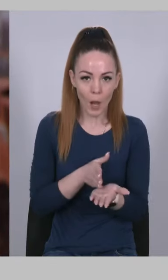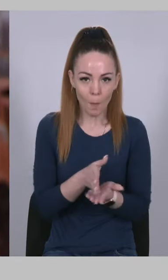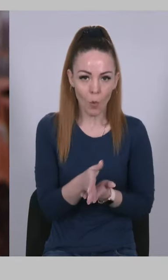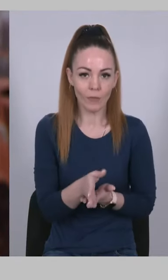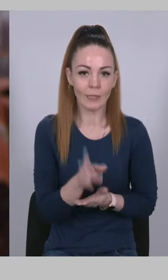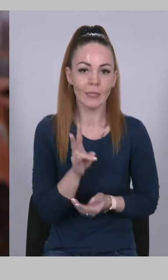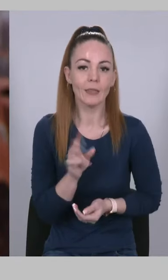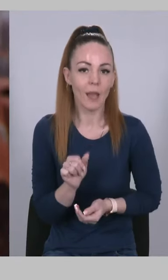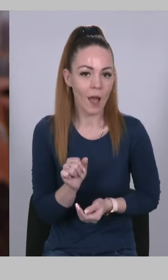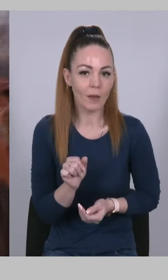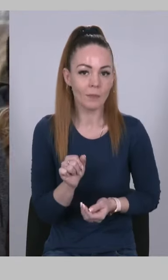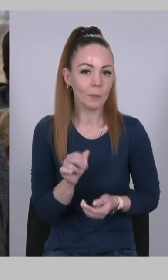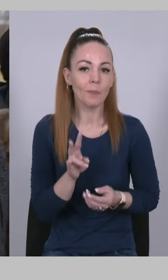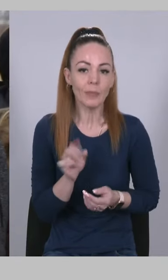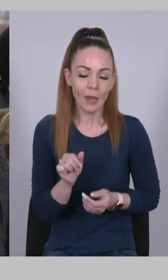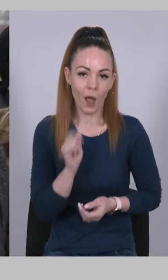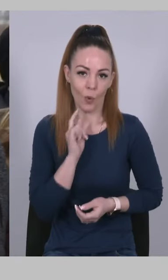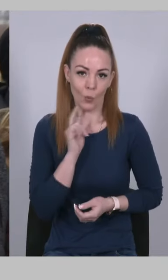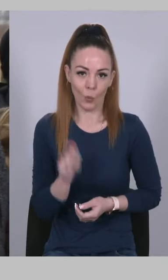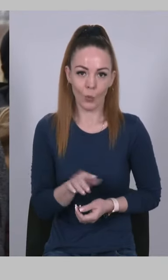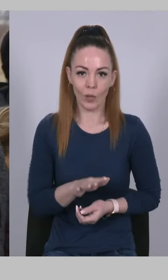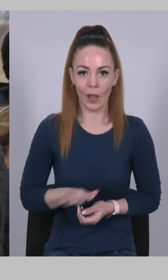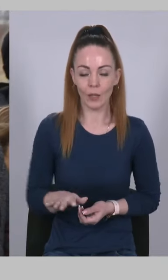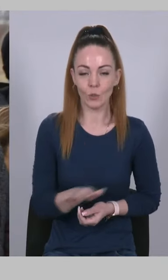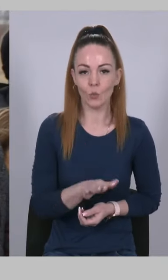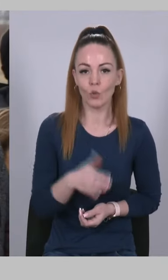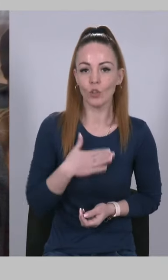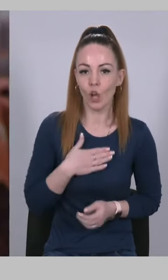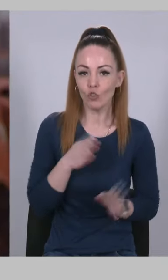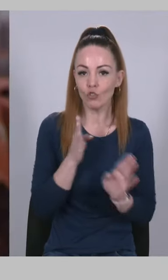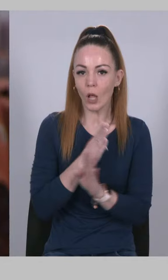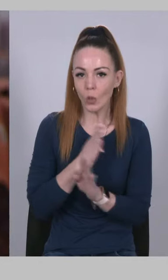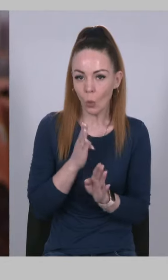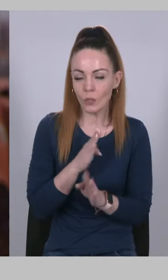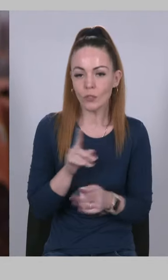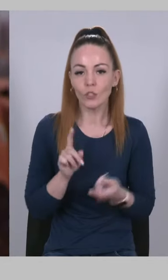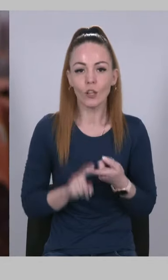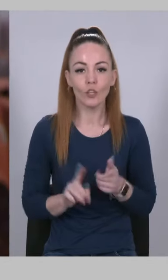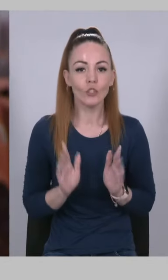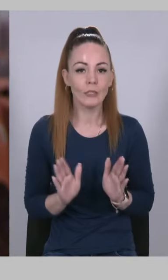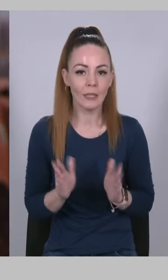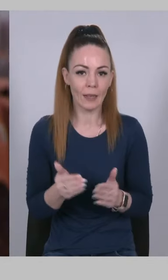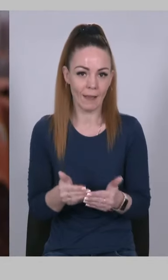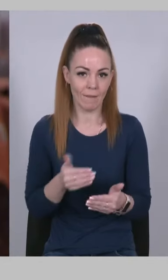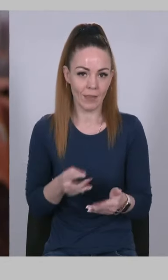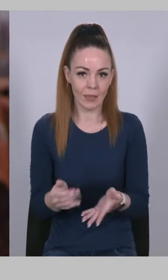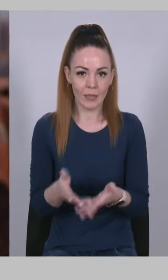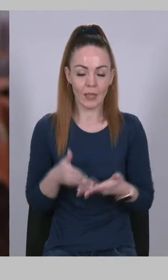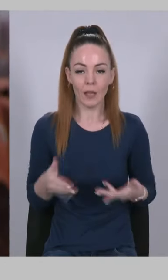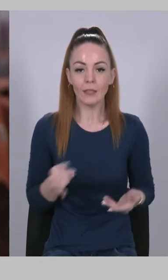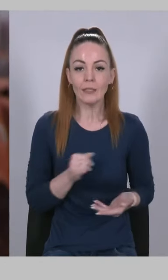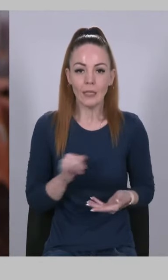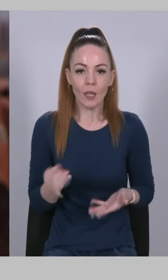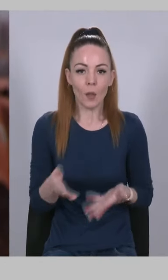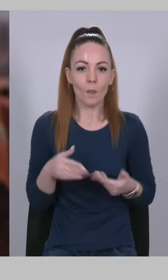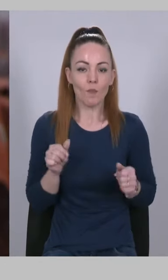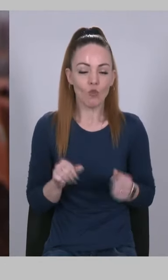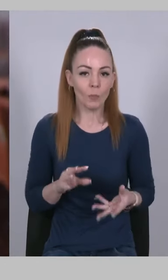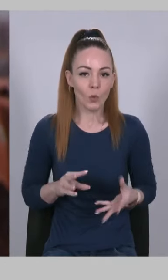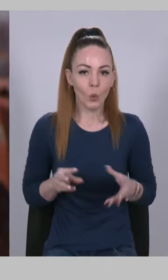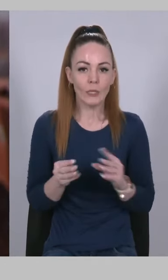на Україну Наша доля залежить тільки від нас І ми можемо досягти